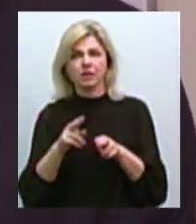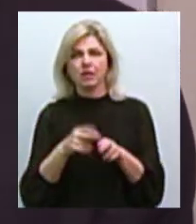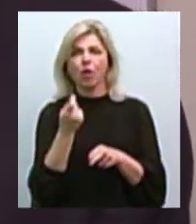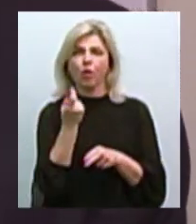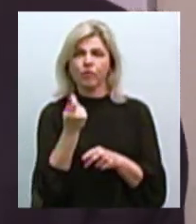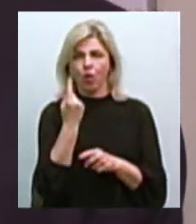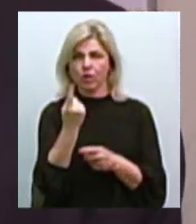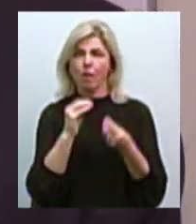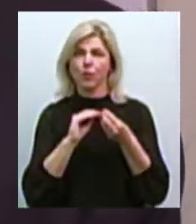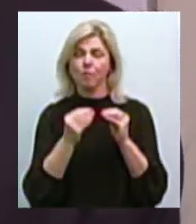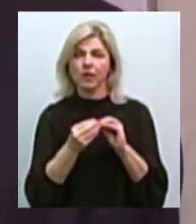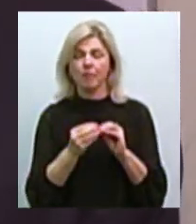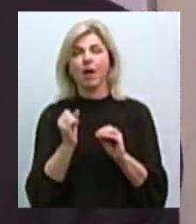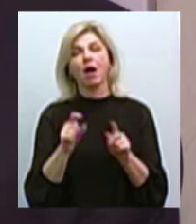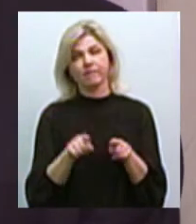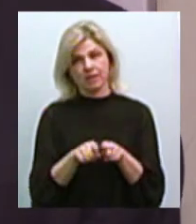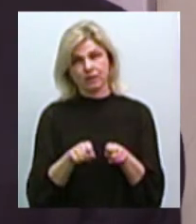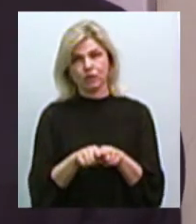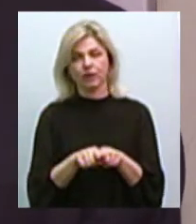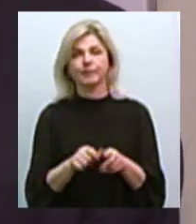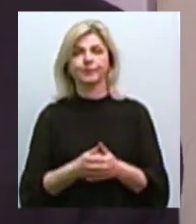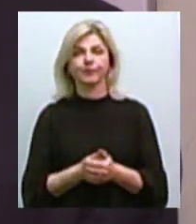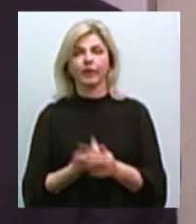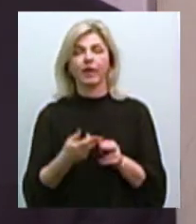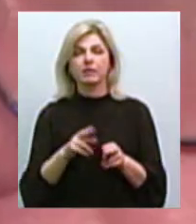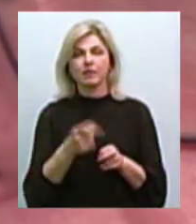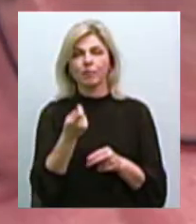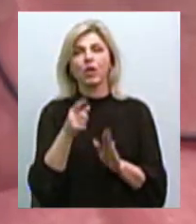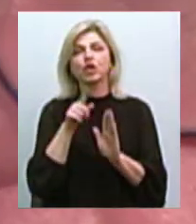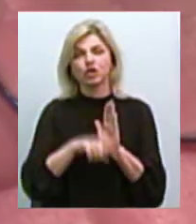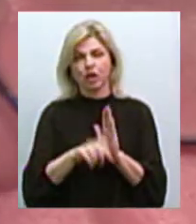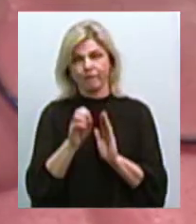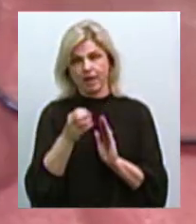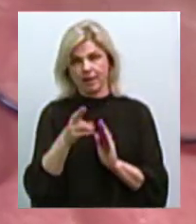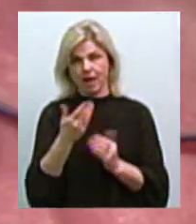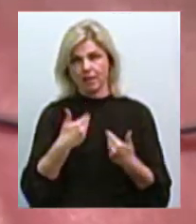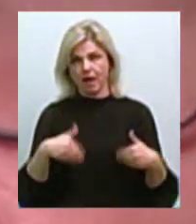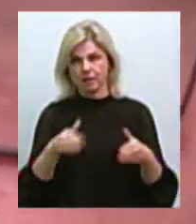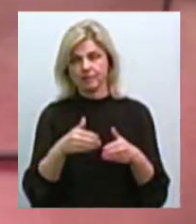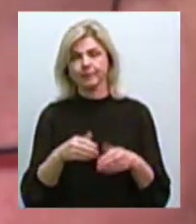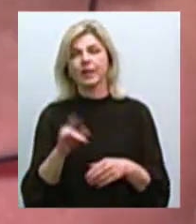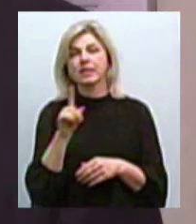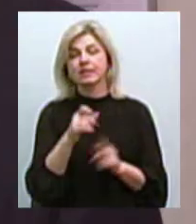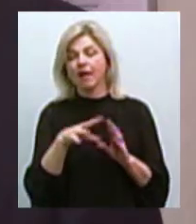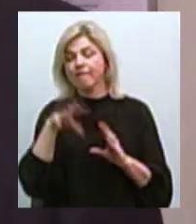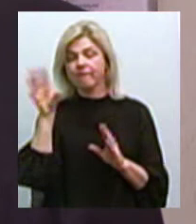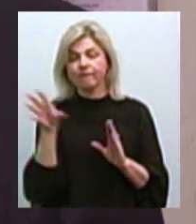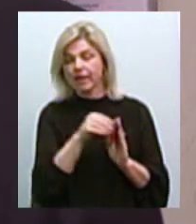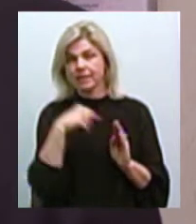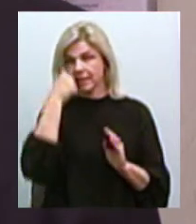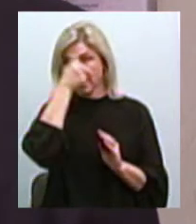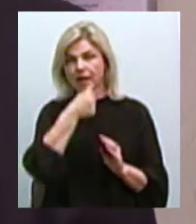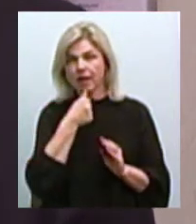одного боку проблема, але все ж таки це трошки для нас дешевше. У нас було за рік, за весь рік, це за